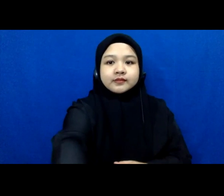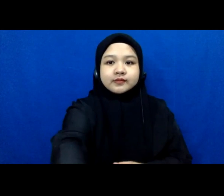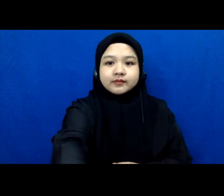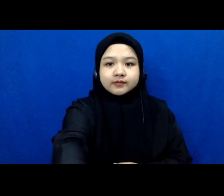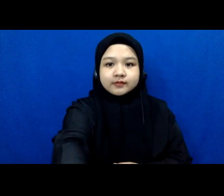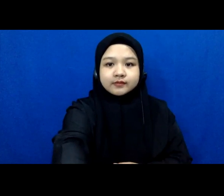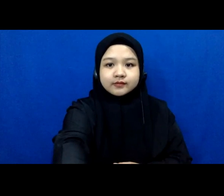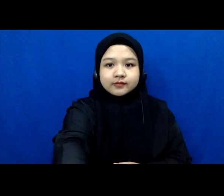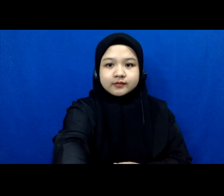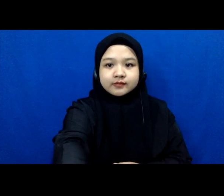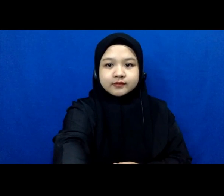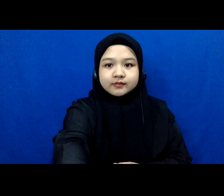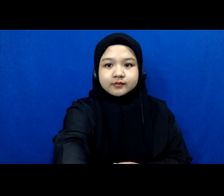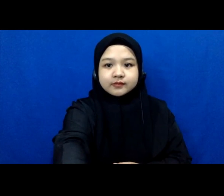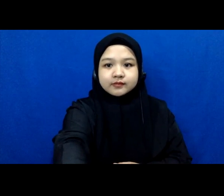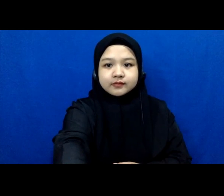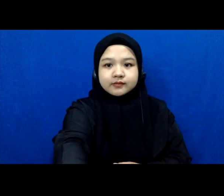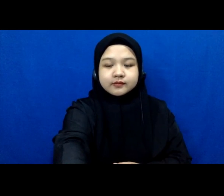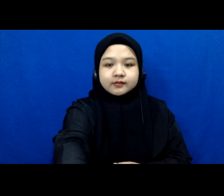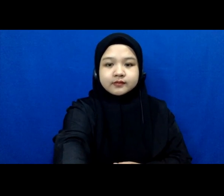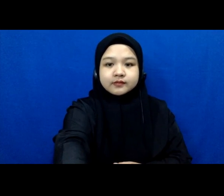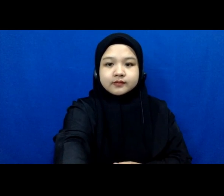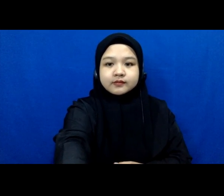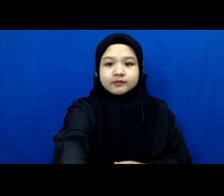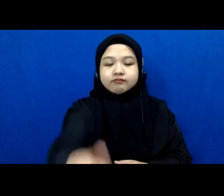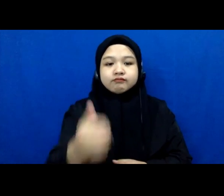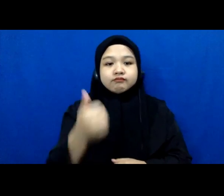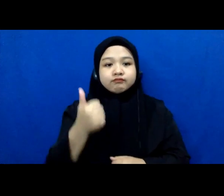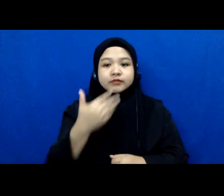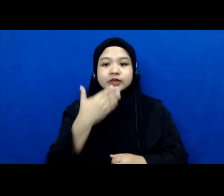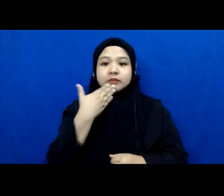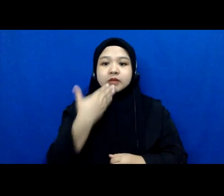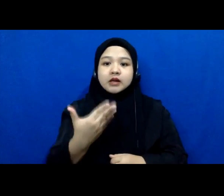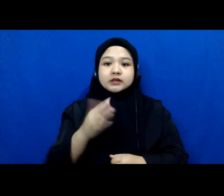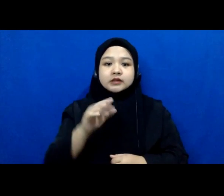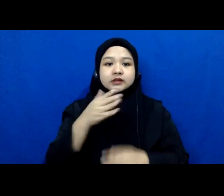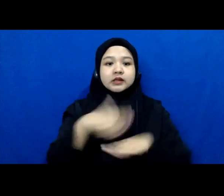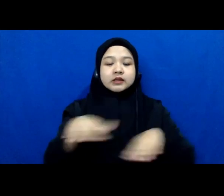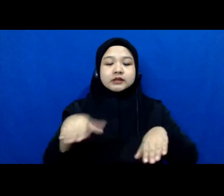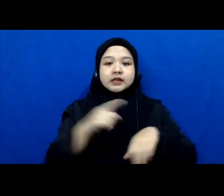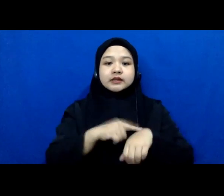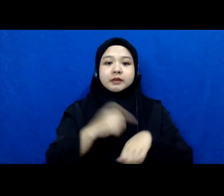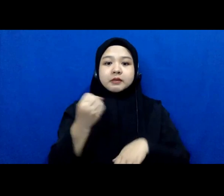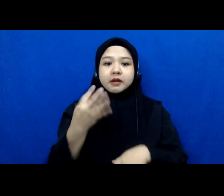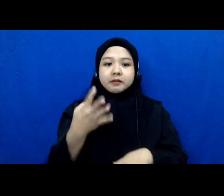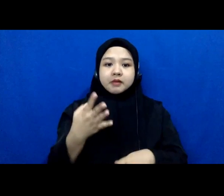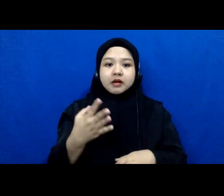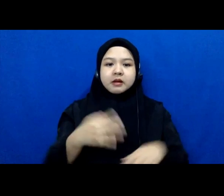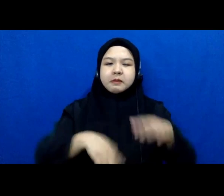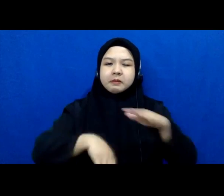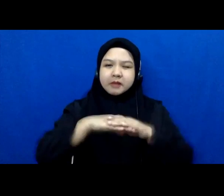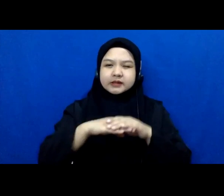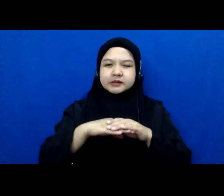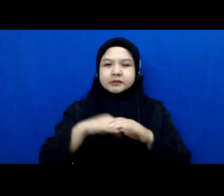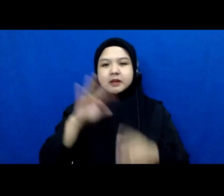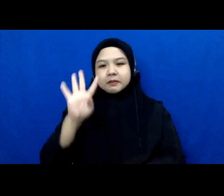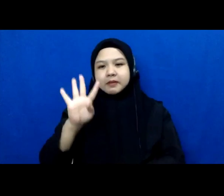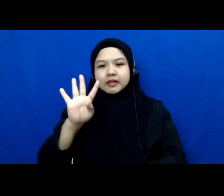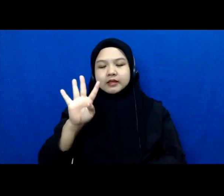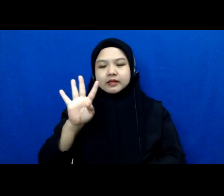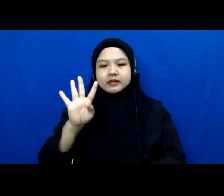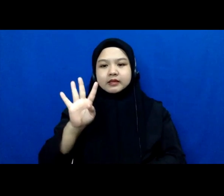Terima kasih Mas Ajiwan Kita sampai jam berapa Mas ini nanti? Kita maksimal sampai jam 4 Mbak